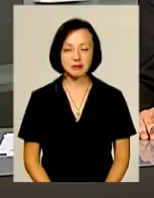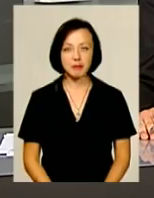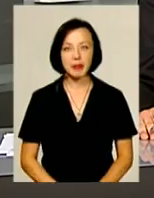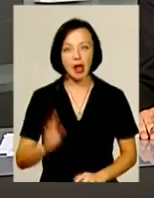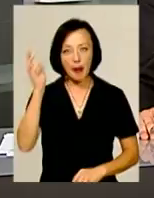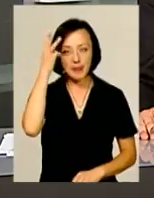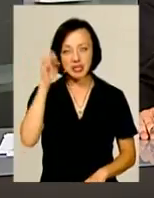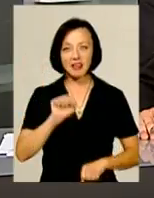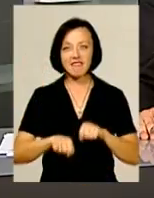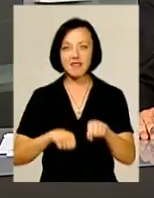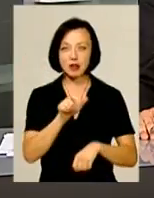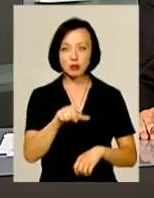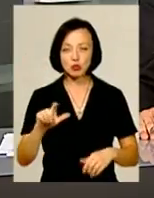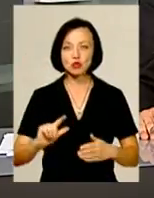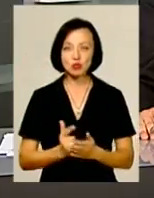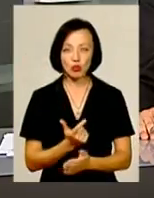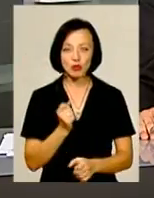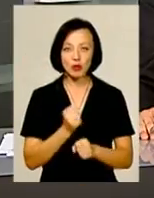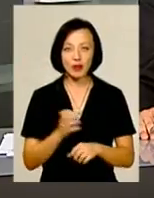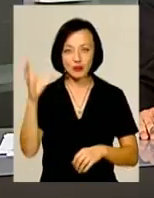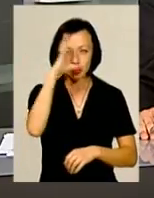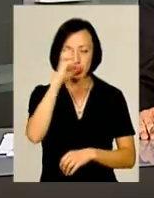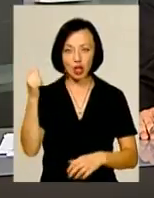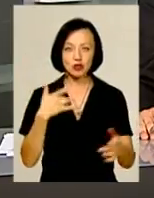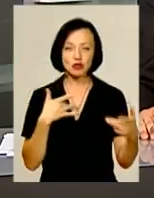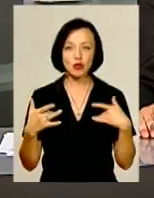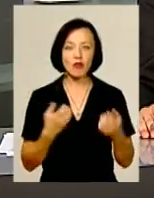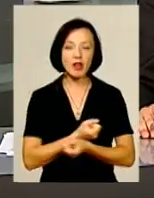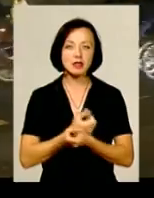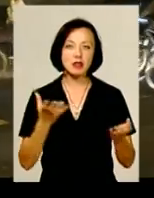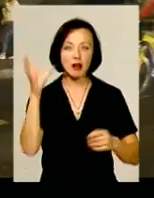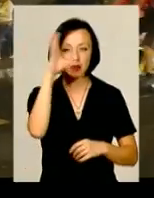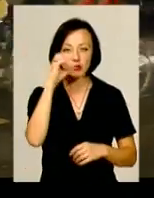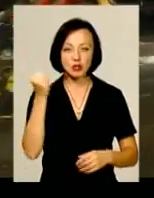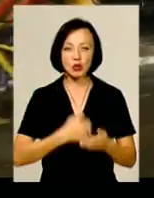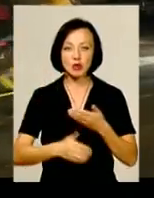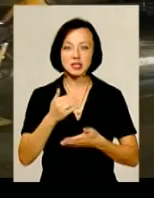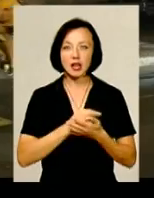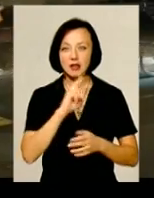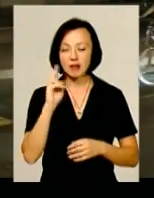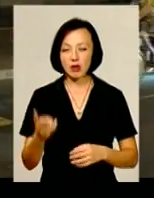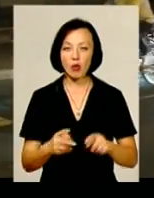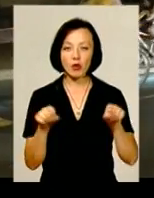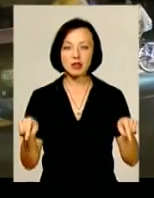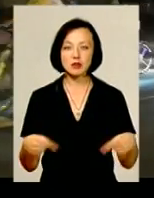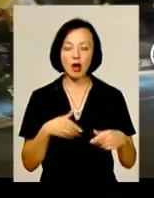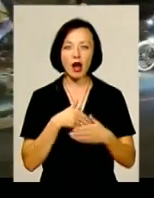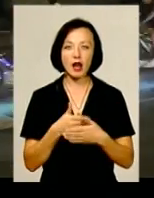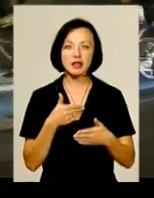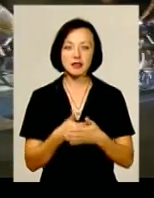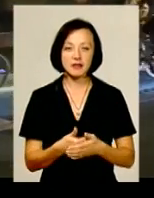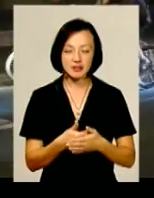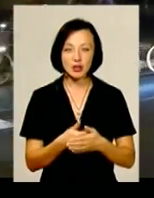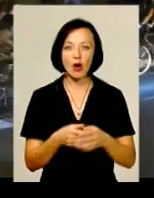Хмельницькі велосипедисти знову влаштували нічне шоу. У яскраву ніч протягом останніх двох років вже традиційно організовують активісти